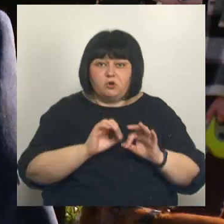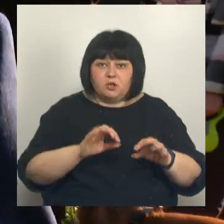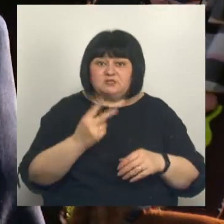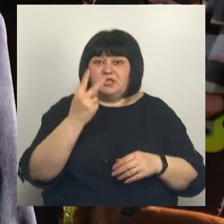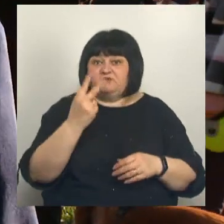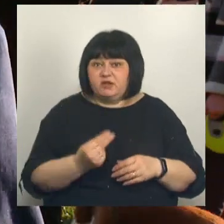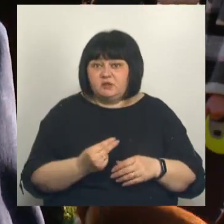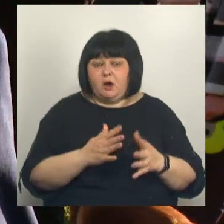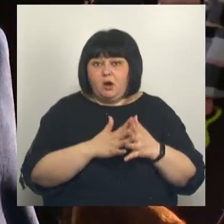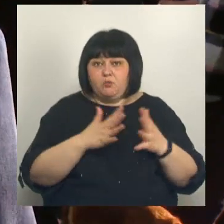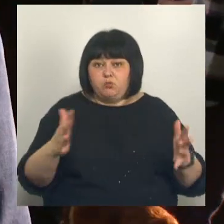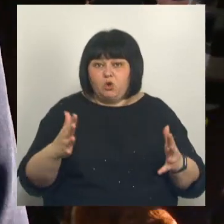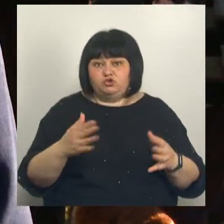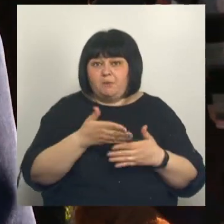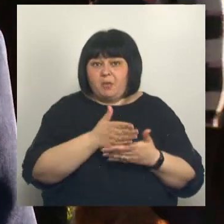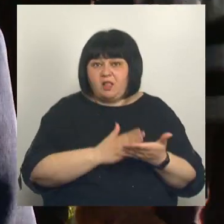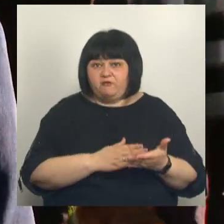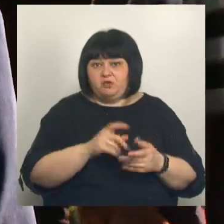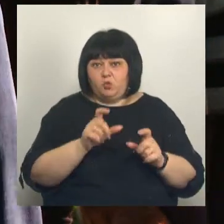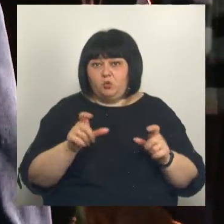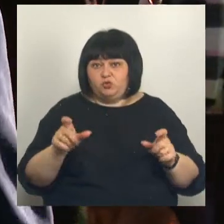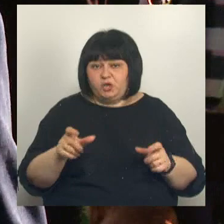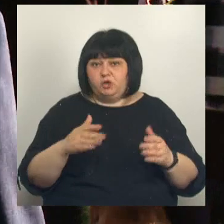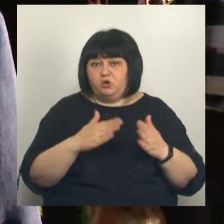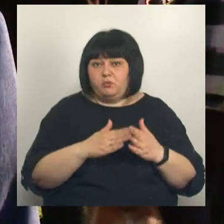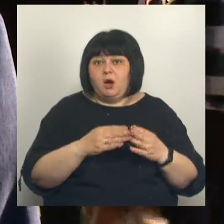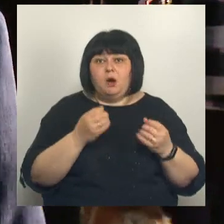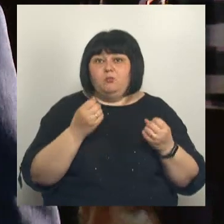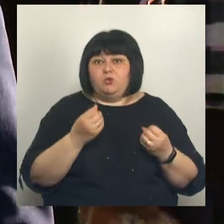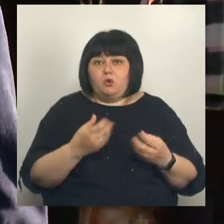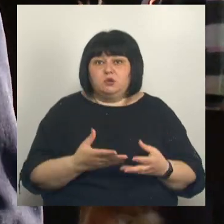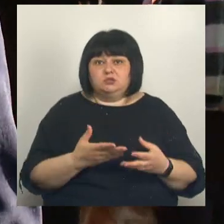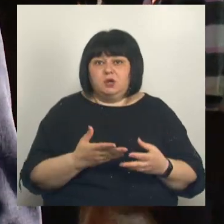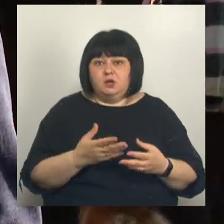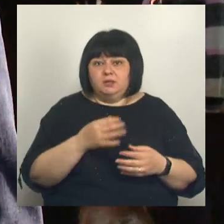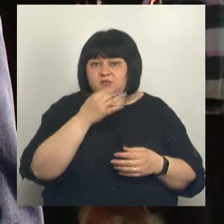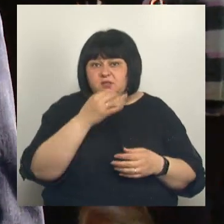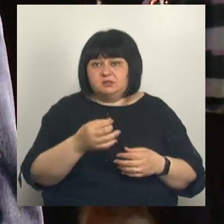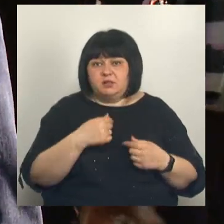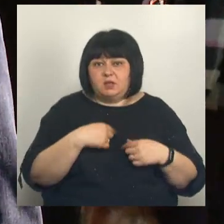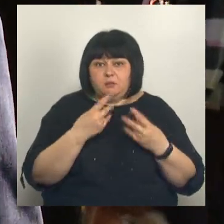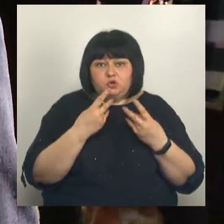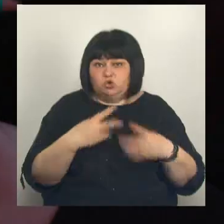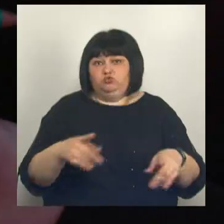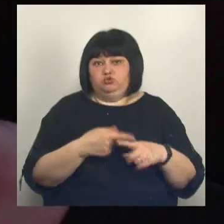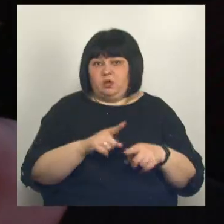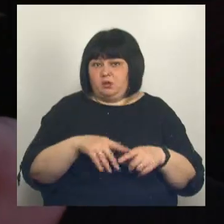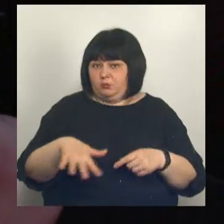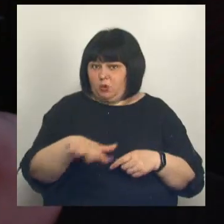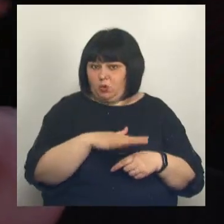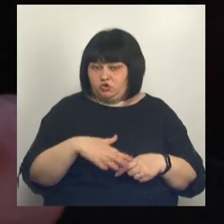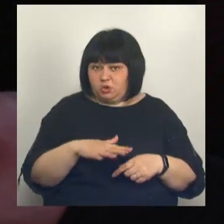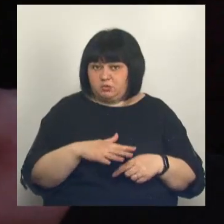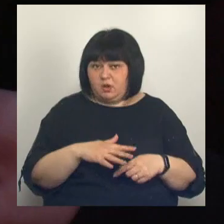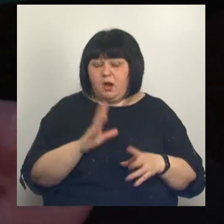дня больше половины в чате дома просто сказали, что нам не нужна эта площадка. В ходе